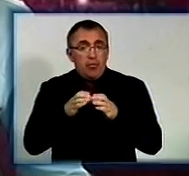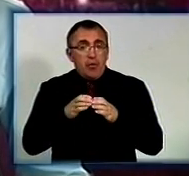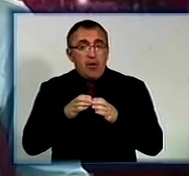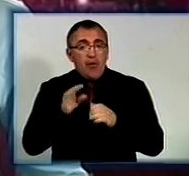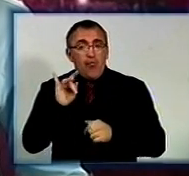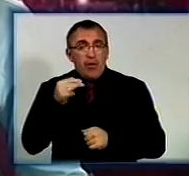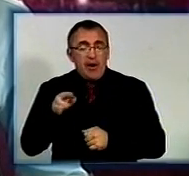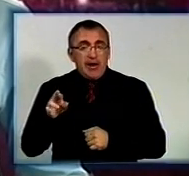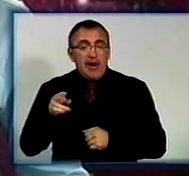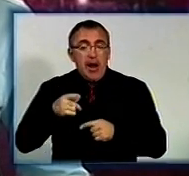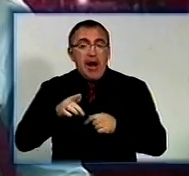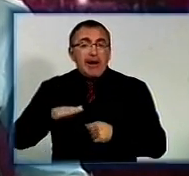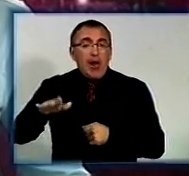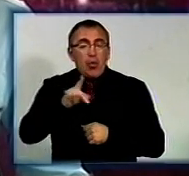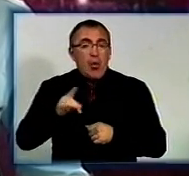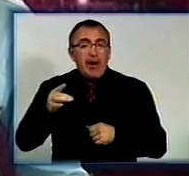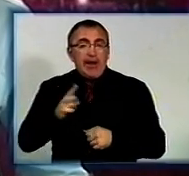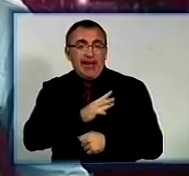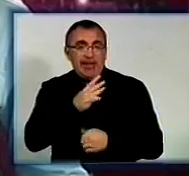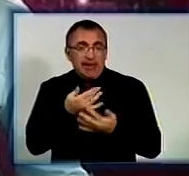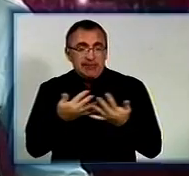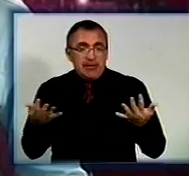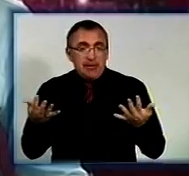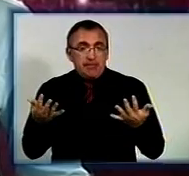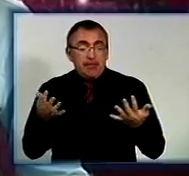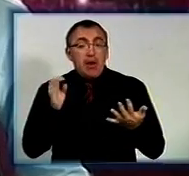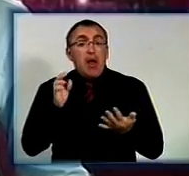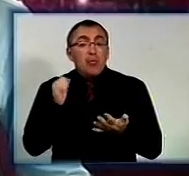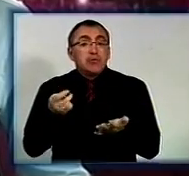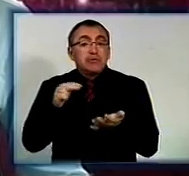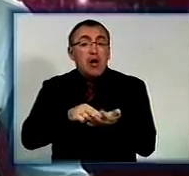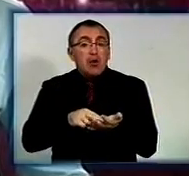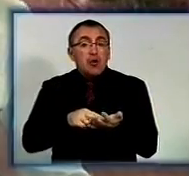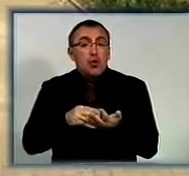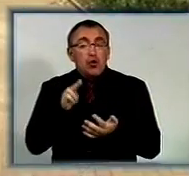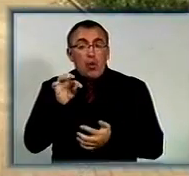«Фундація регіональних ініціатив». Як стати донором, з'ясовувала Олександра Ільченко.